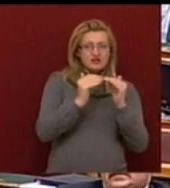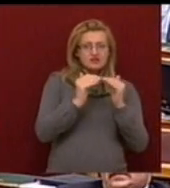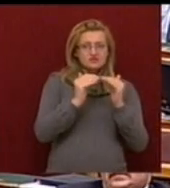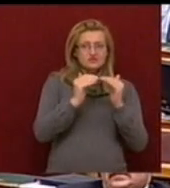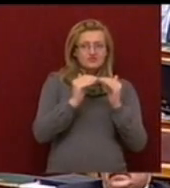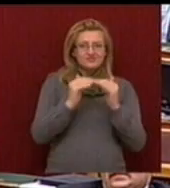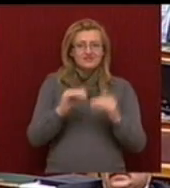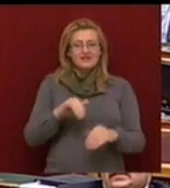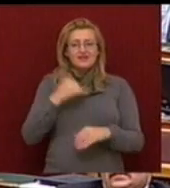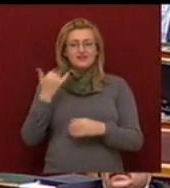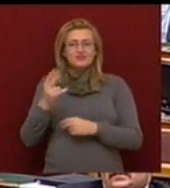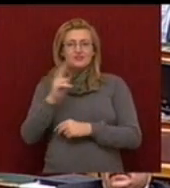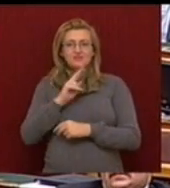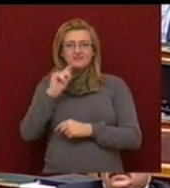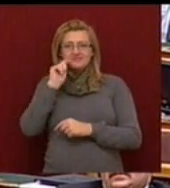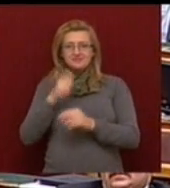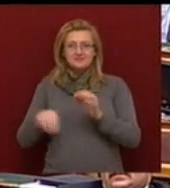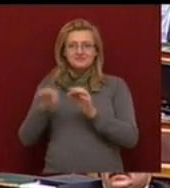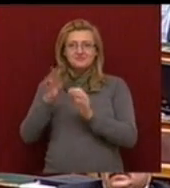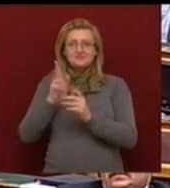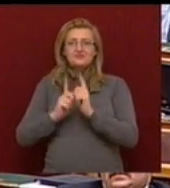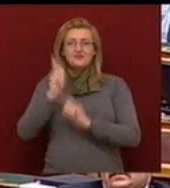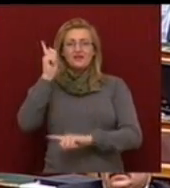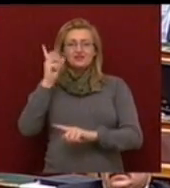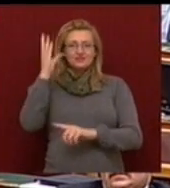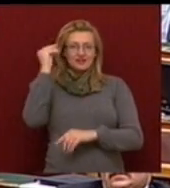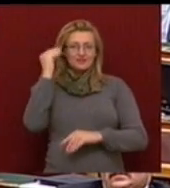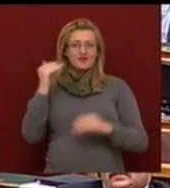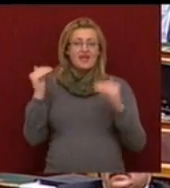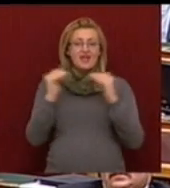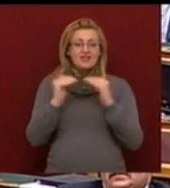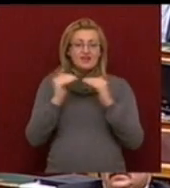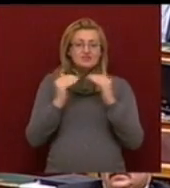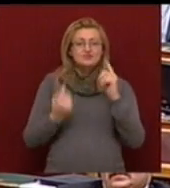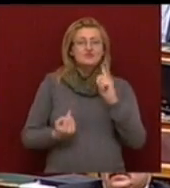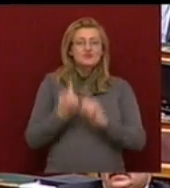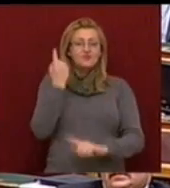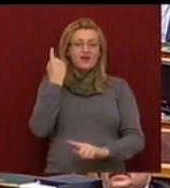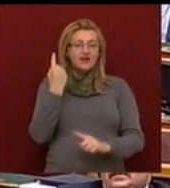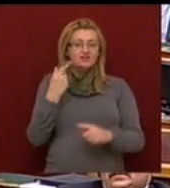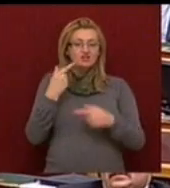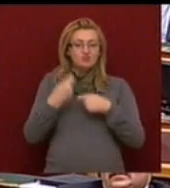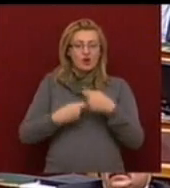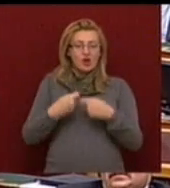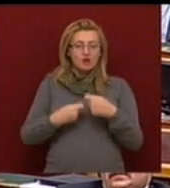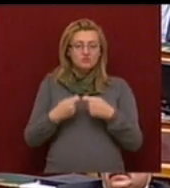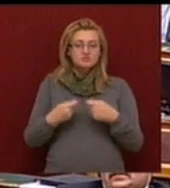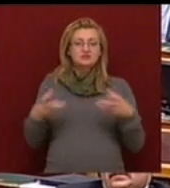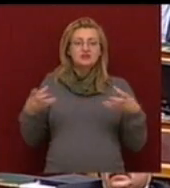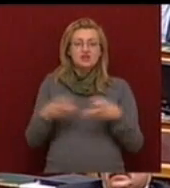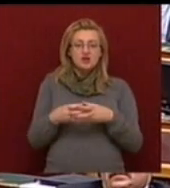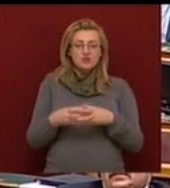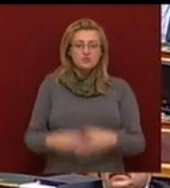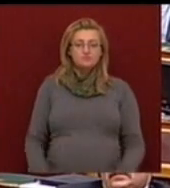őrizték meg Magyarország növekedési képességét. Egyensúly és növekedés és foglalkoztatás együtt.